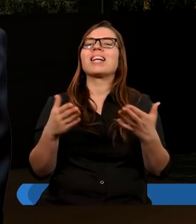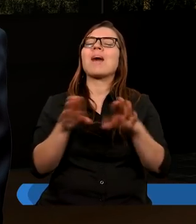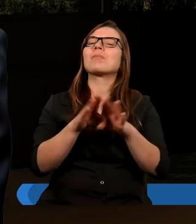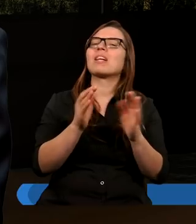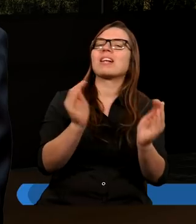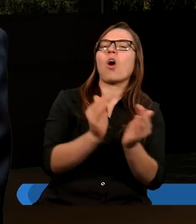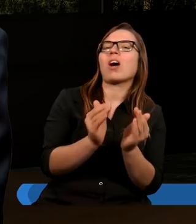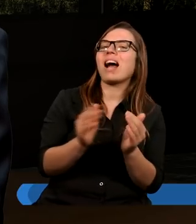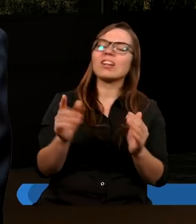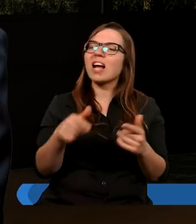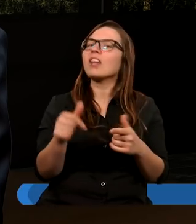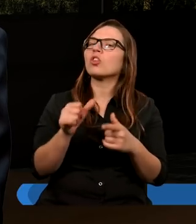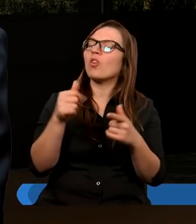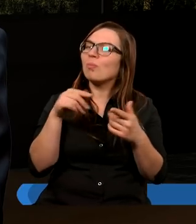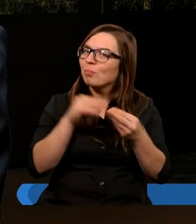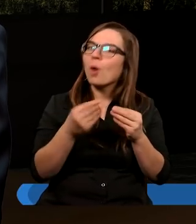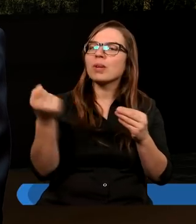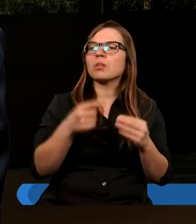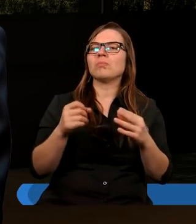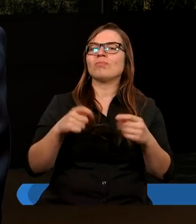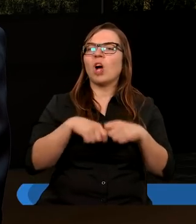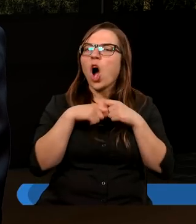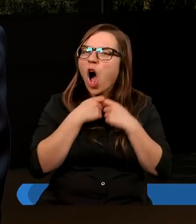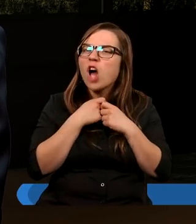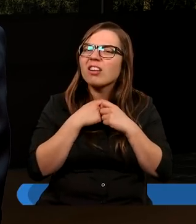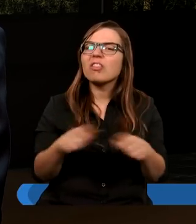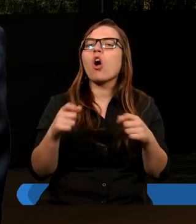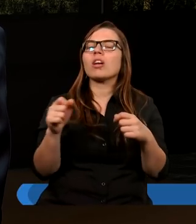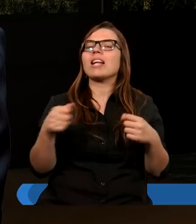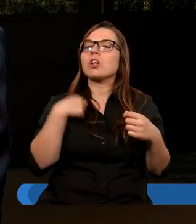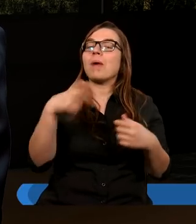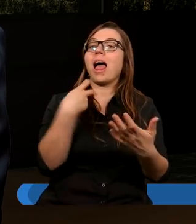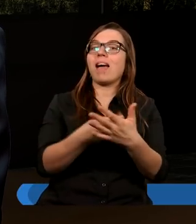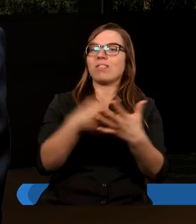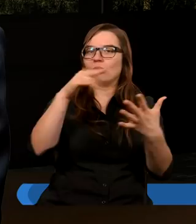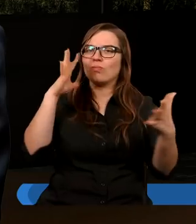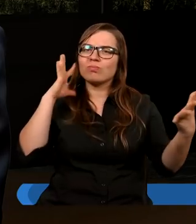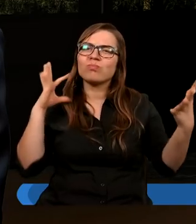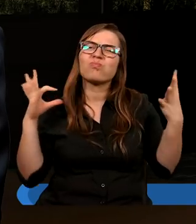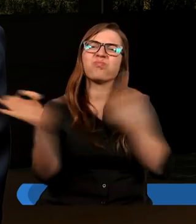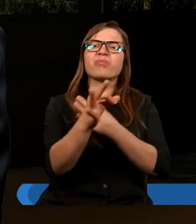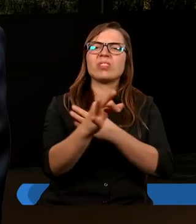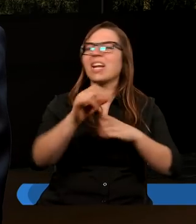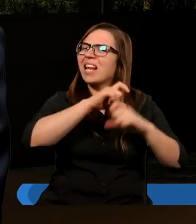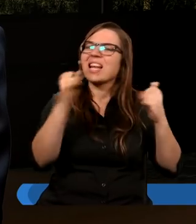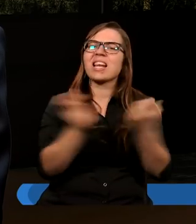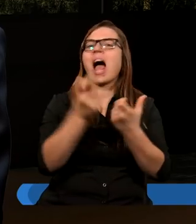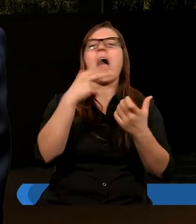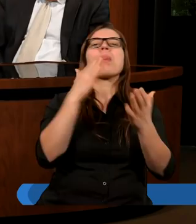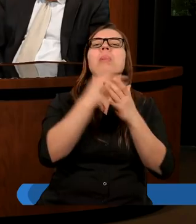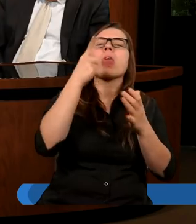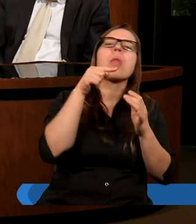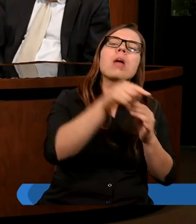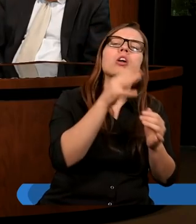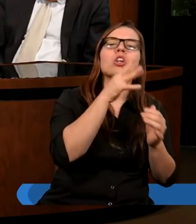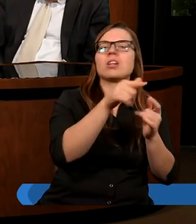był, aby ten problem został rozwiązany, aby Ewangelia mogła iść do wszystkich narodów.